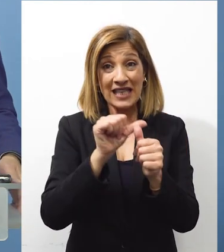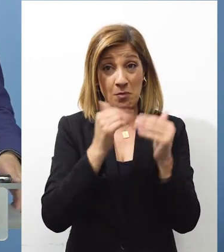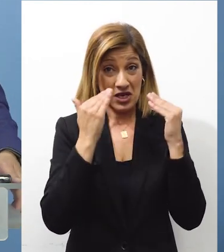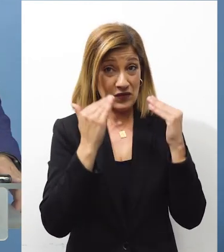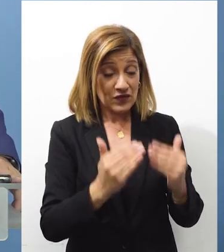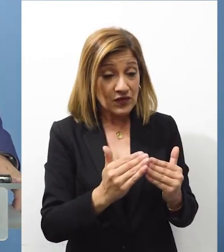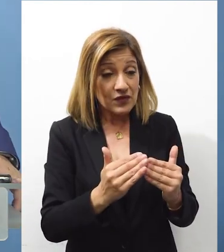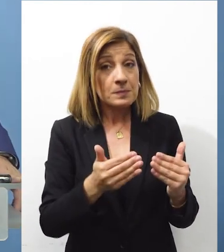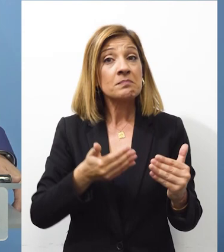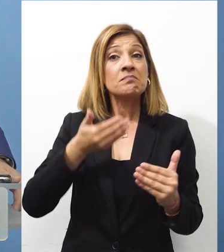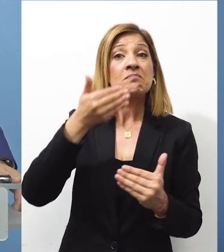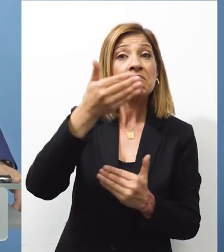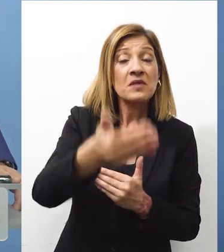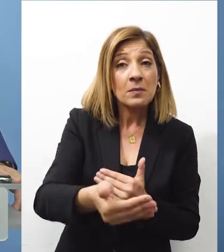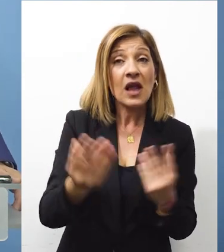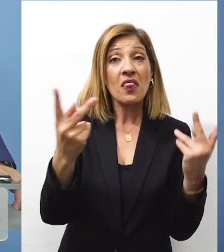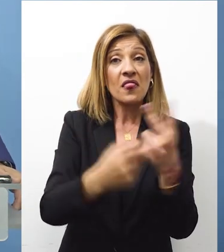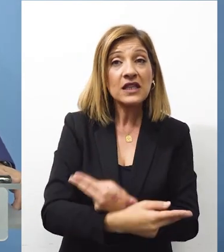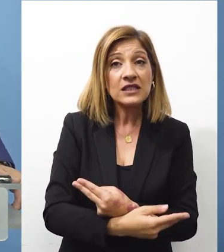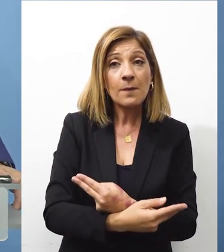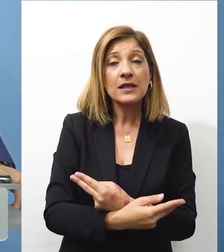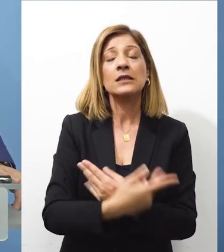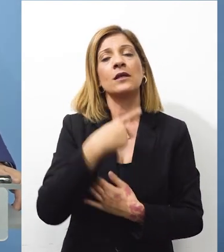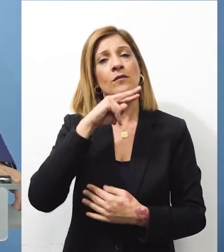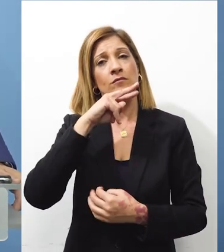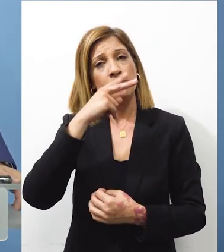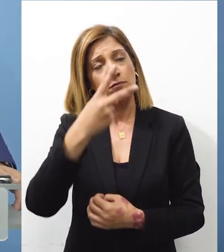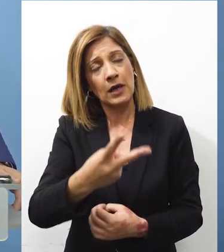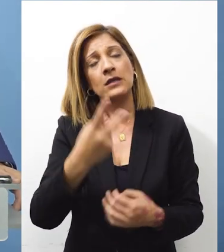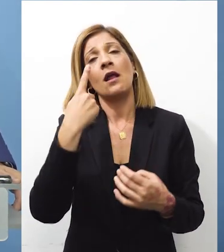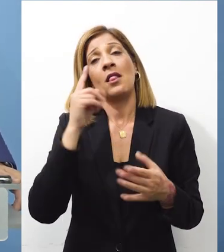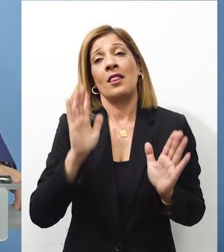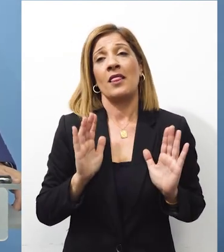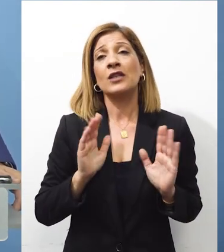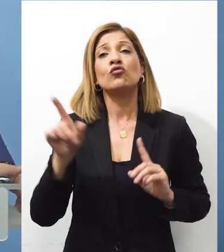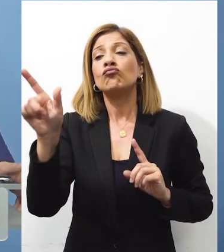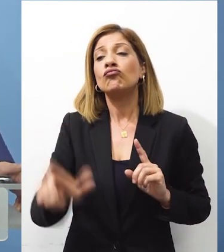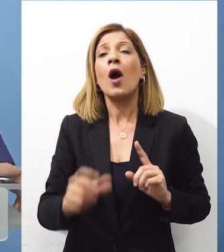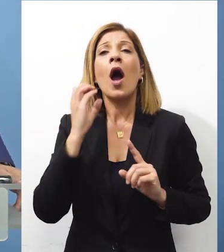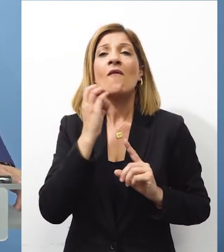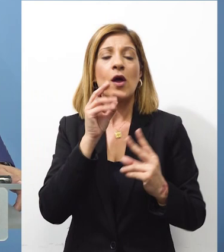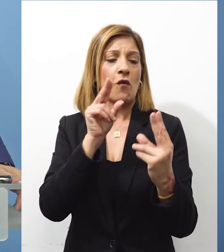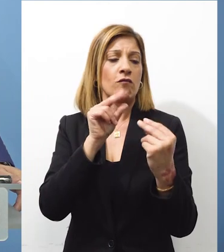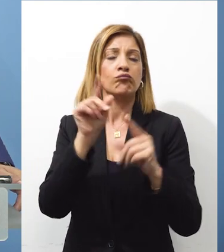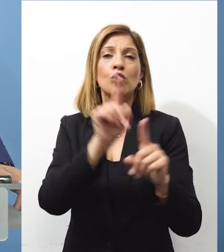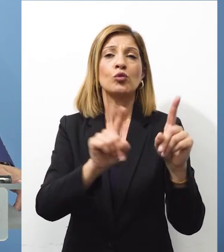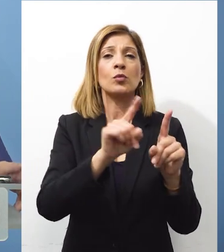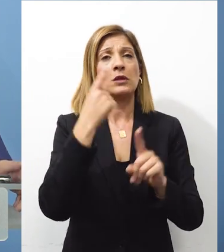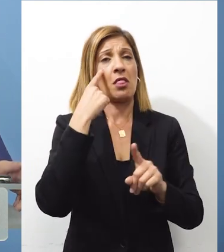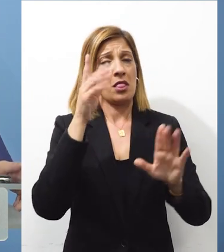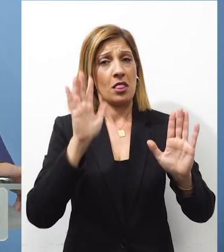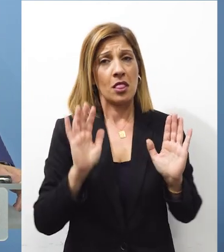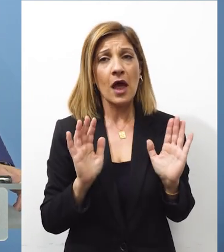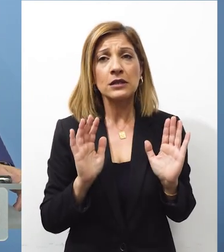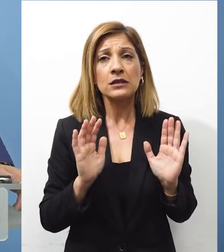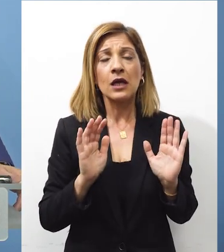Παναλαμβάνω, έχει απαντηθεί επανειδημένα αυτή δεν μπορώ να γνωρίζω σε ποιους έγκυρους διπλωματικούς κύκλους μπορεί να αναφέρεστε